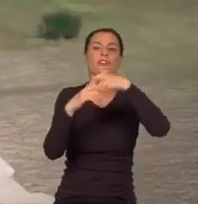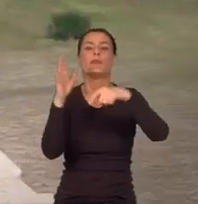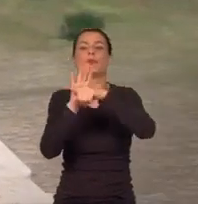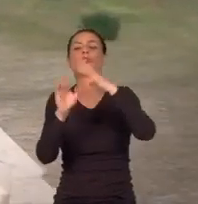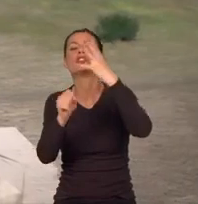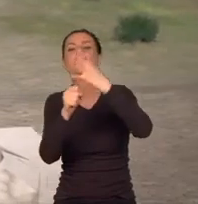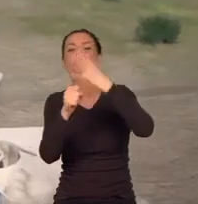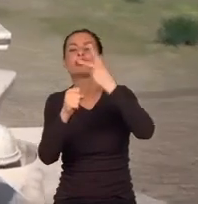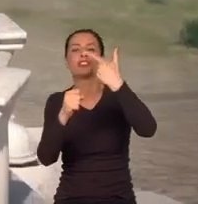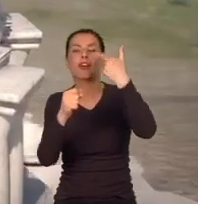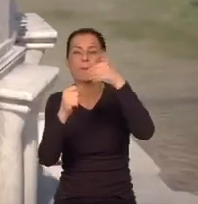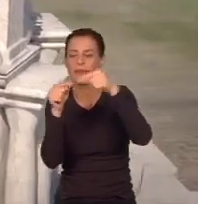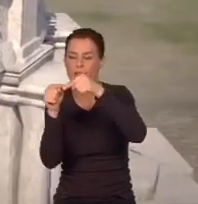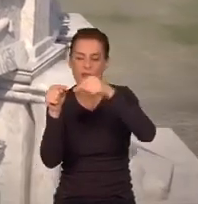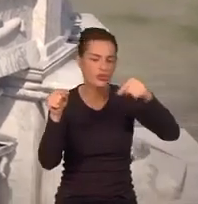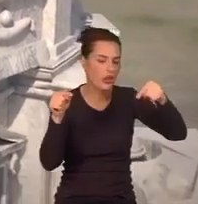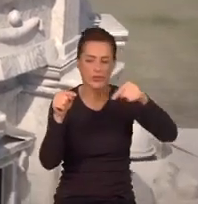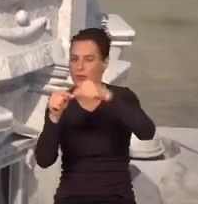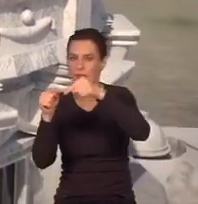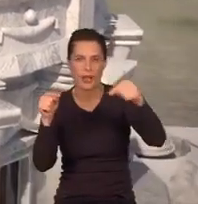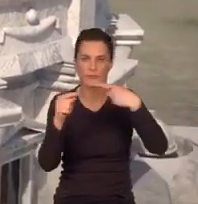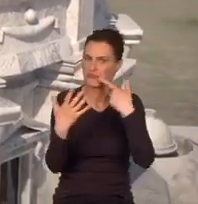metry średnicy, co było bardzo odważną decyzją.